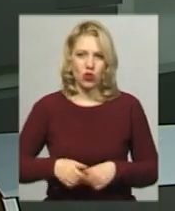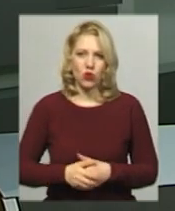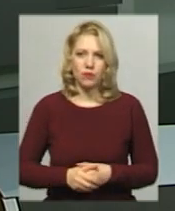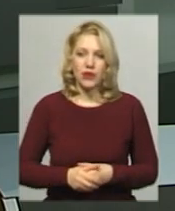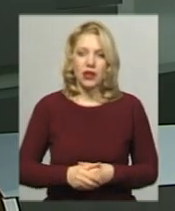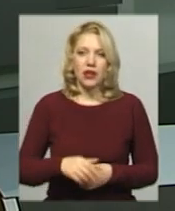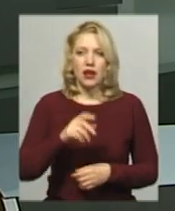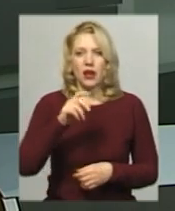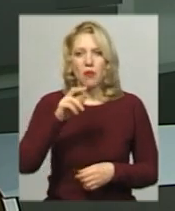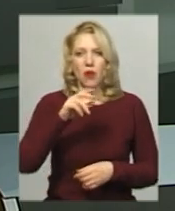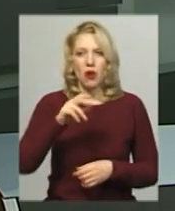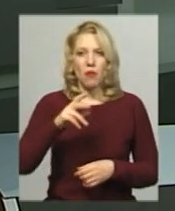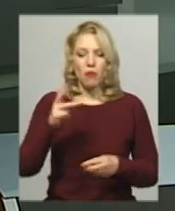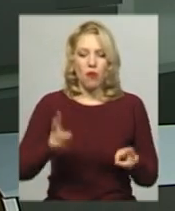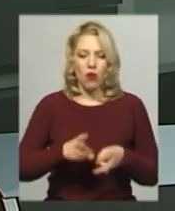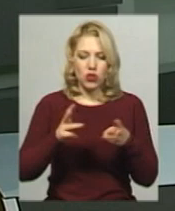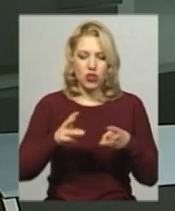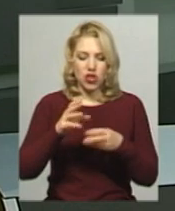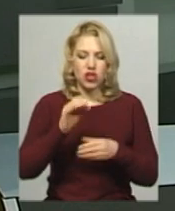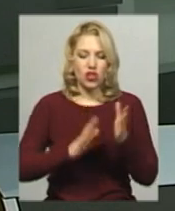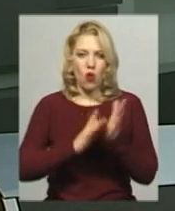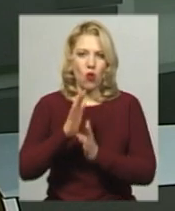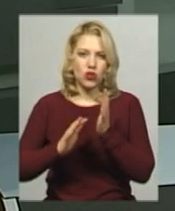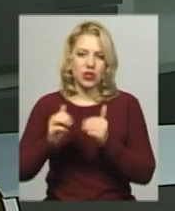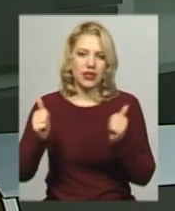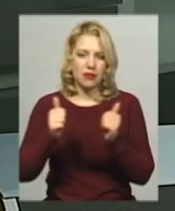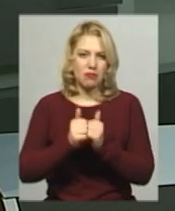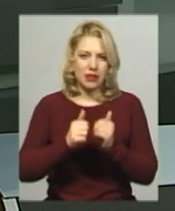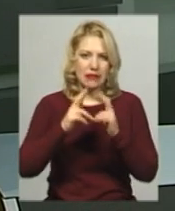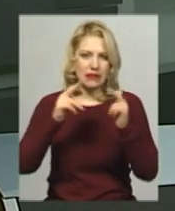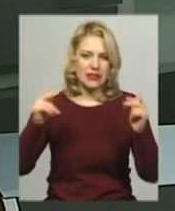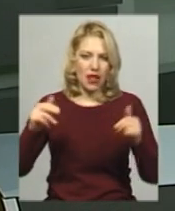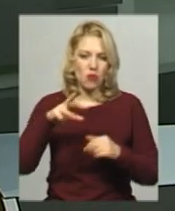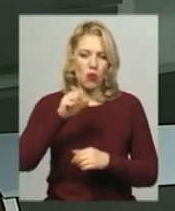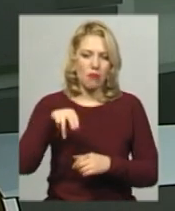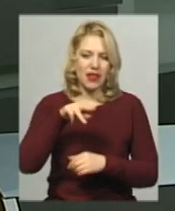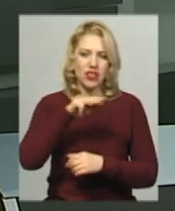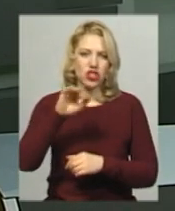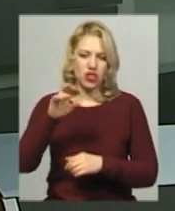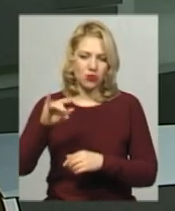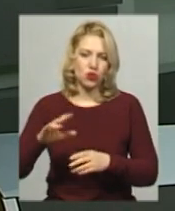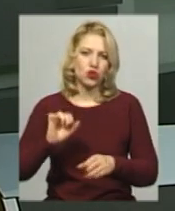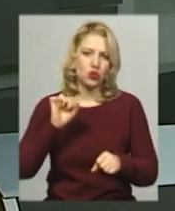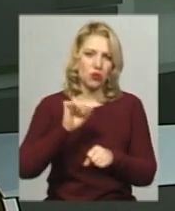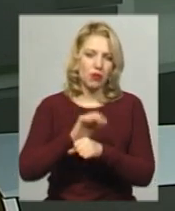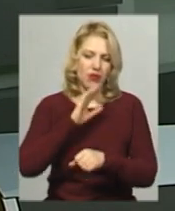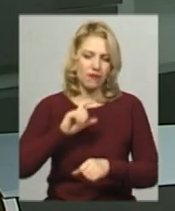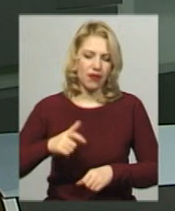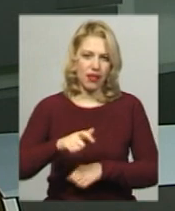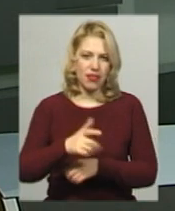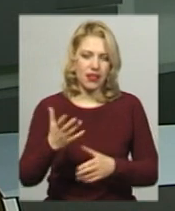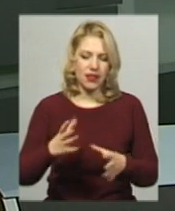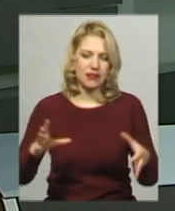черету у Меджибожі за 300 метрів від історичного замку зупинив канал, який з'єднує річки Бужук і Південний Буг. Про це